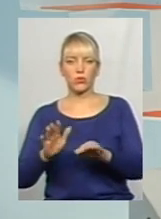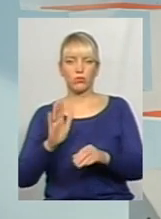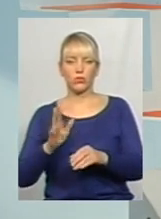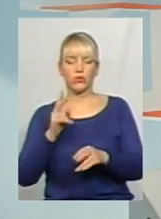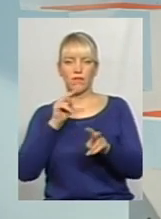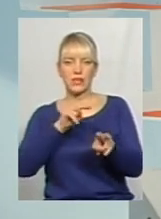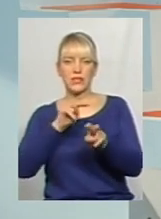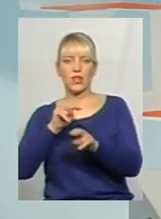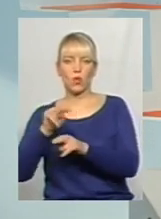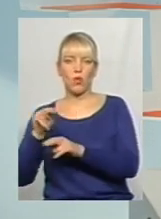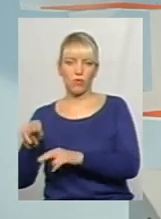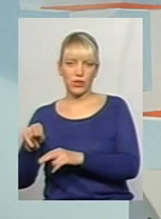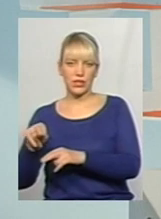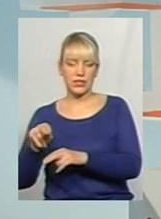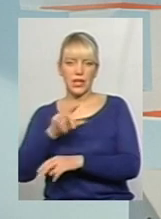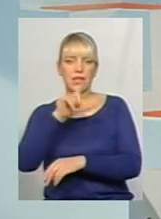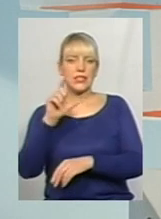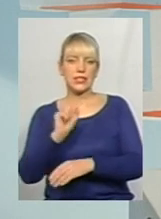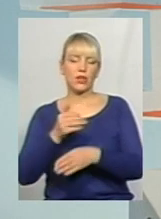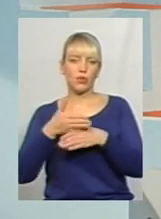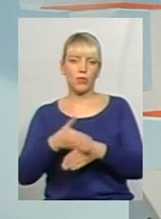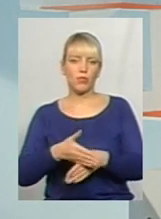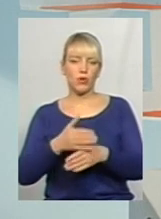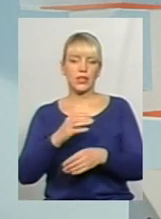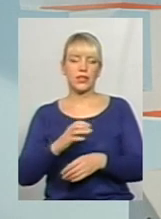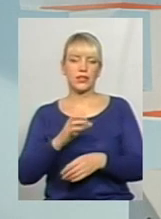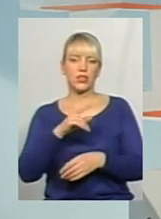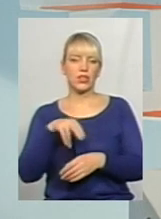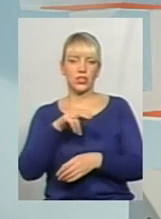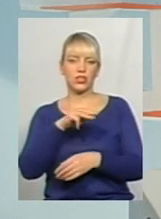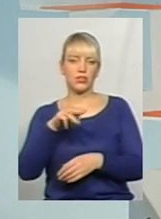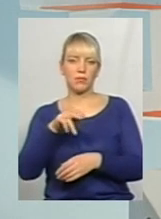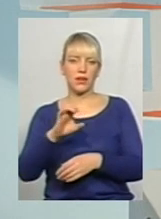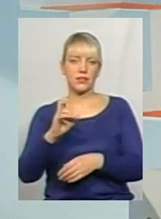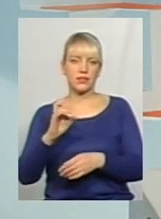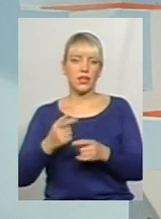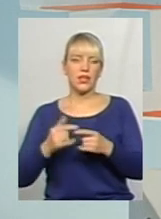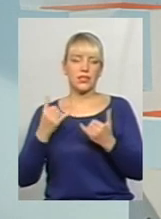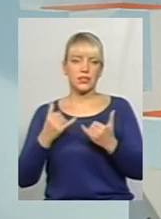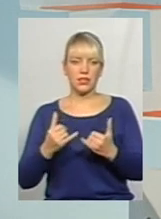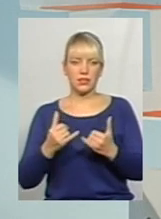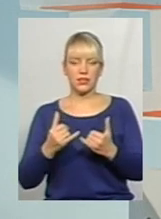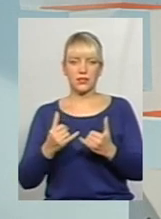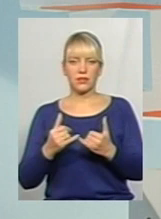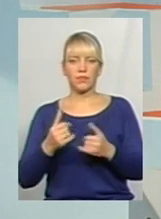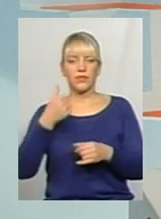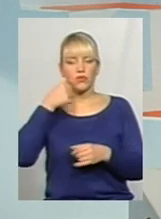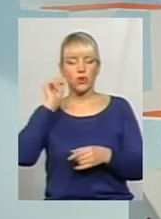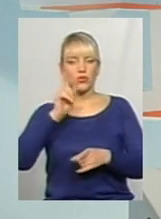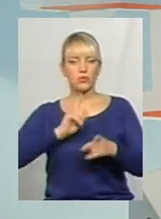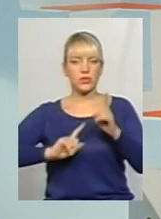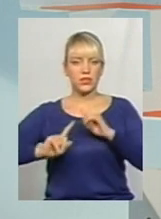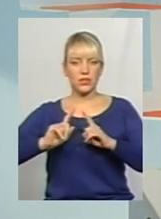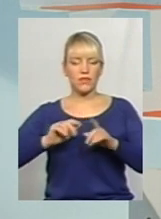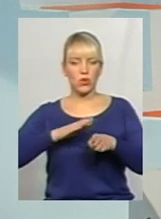відслідковуватися за допомогою системи GPS-навігації. Наразі, на вчорашньому засіданні